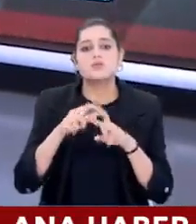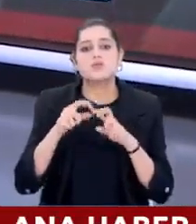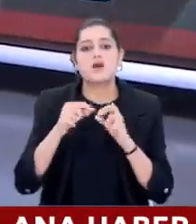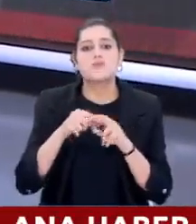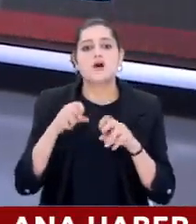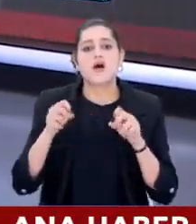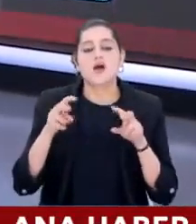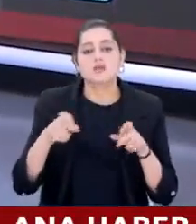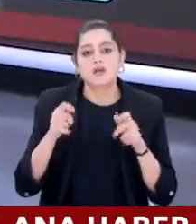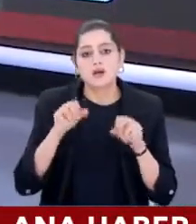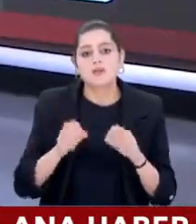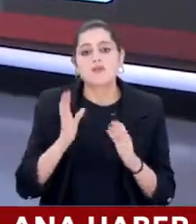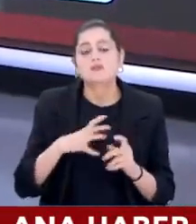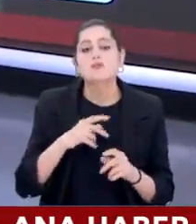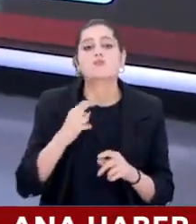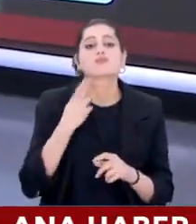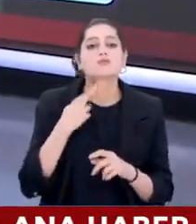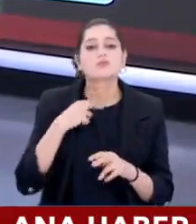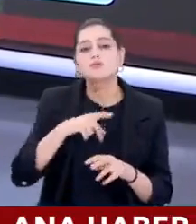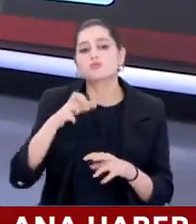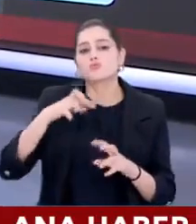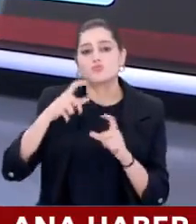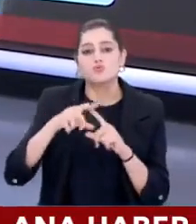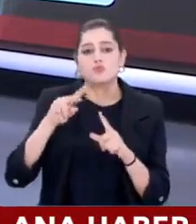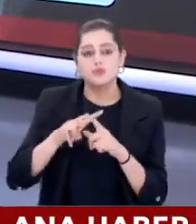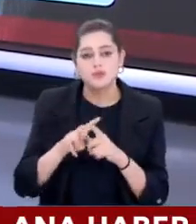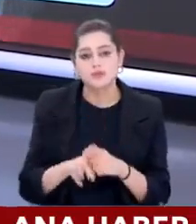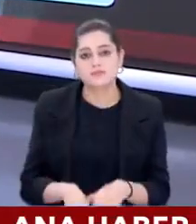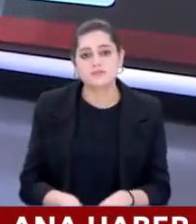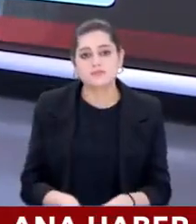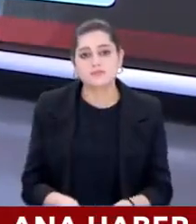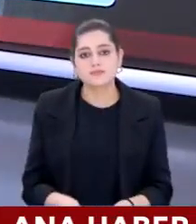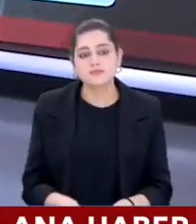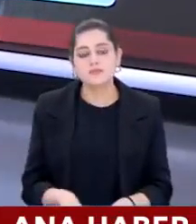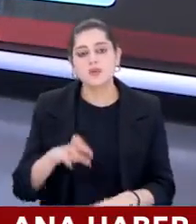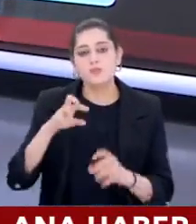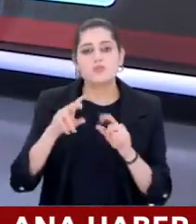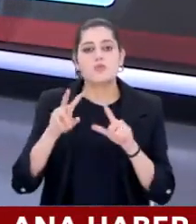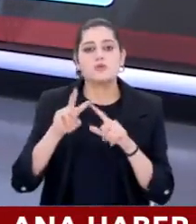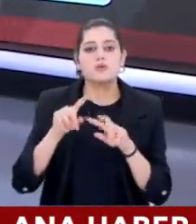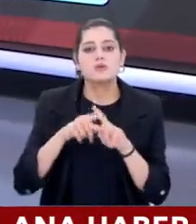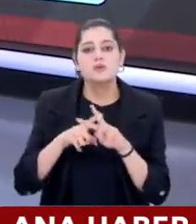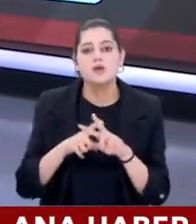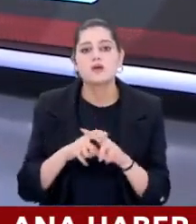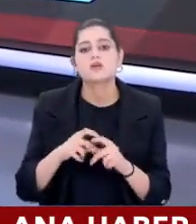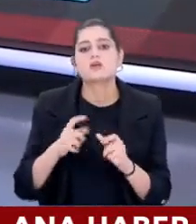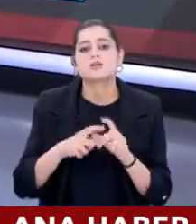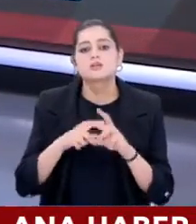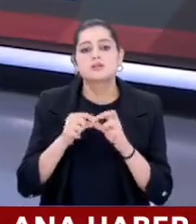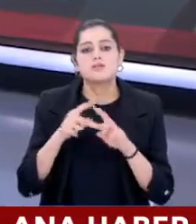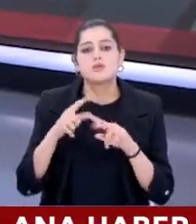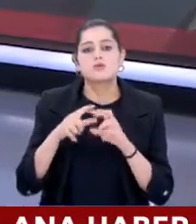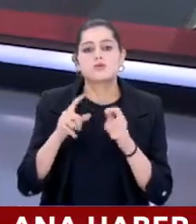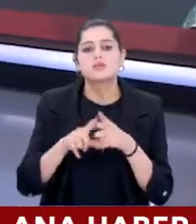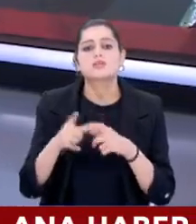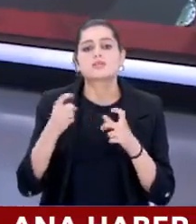Putin'in müttefiki hedefte Belaruslu muhalifler NATO üyesi Polonya'da gerilla, sabotaj ve silah